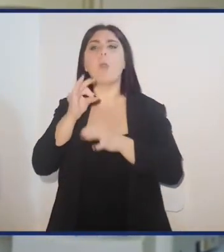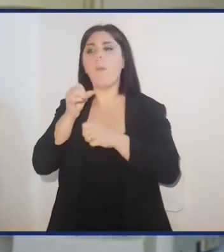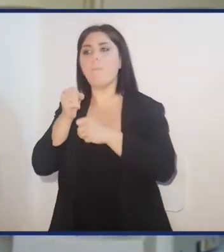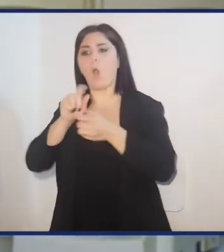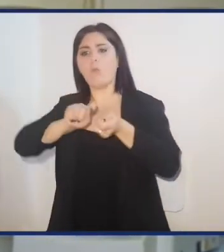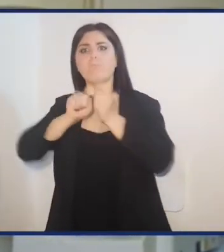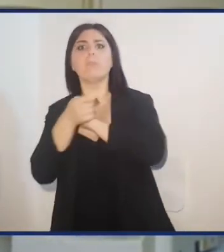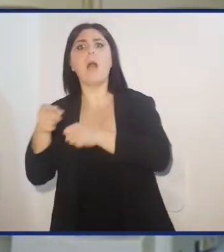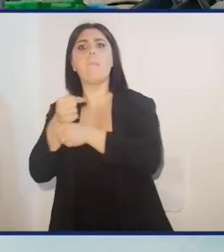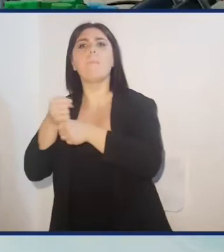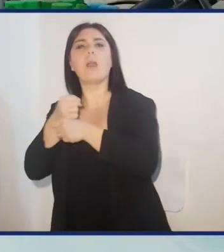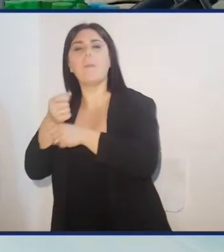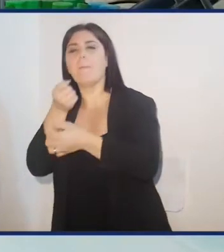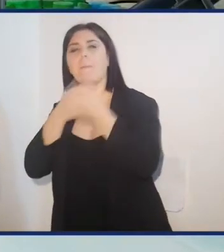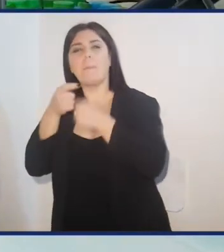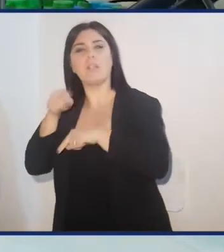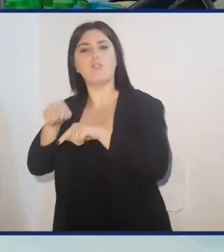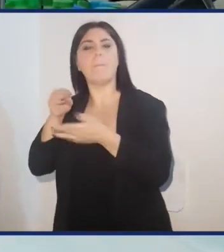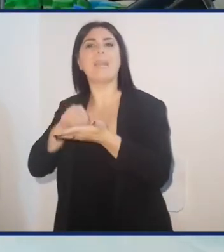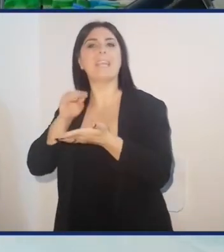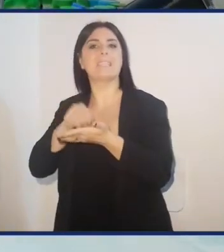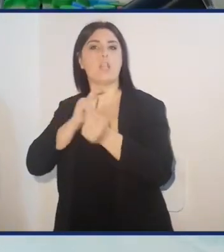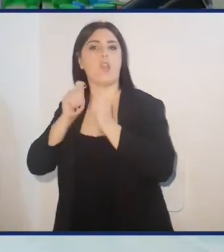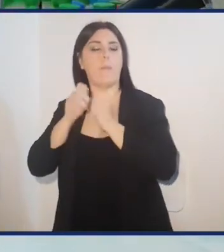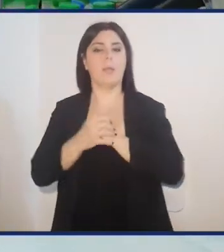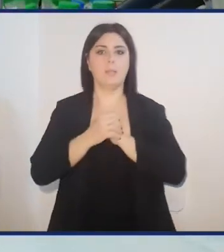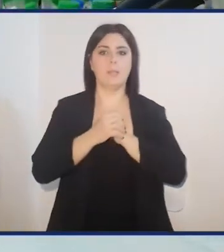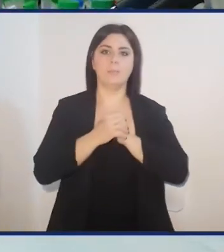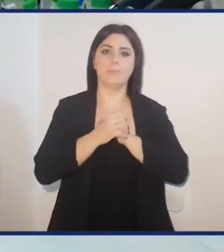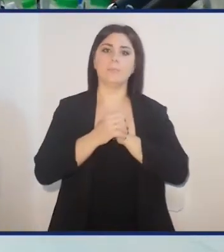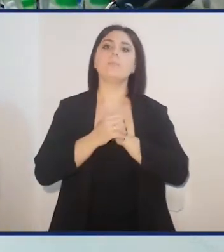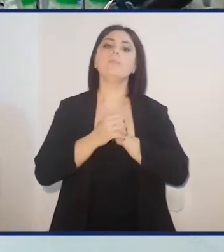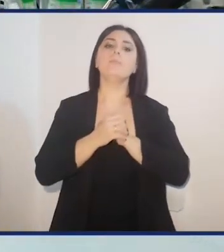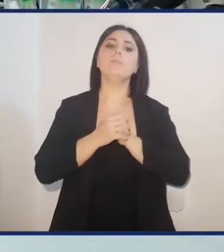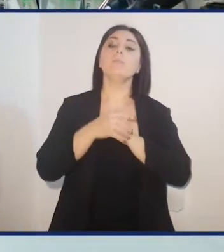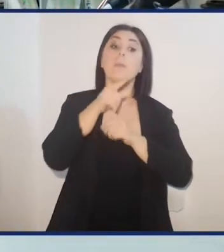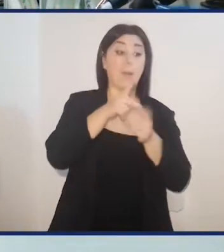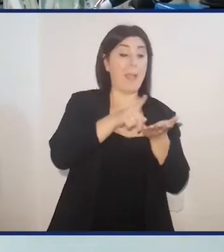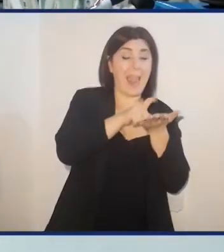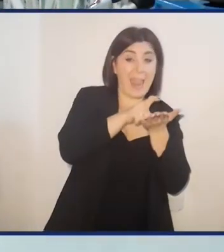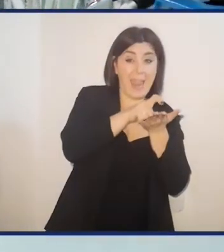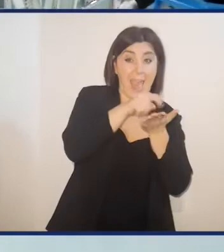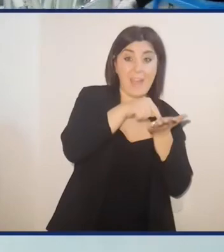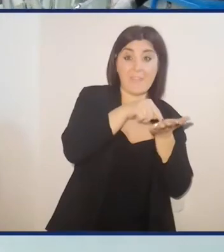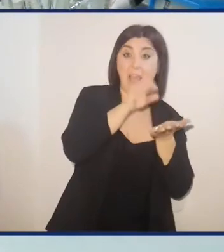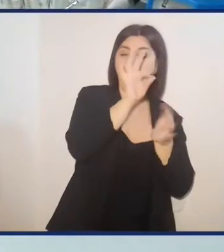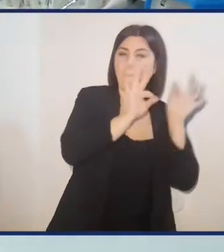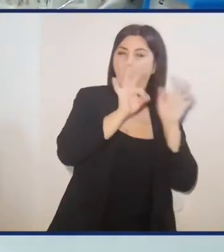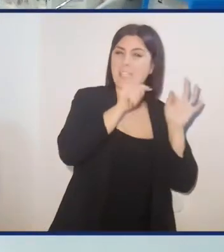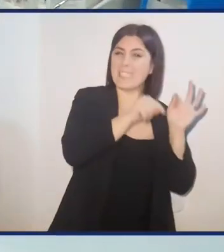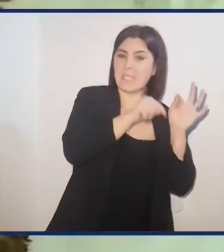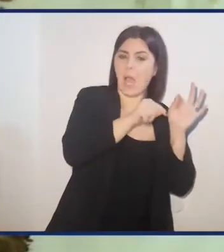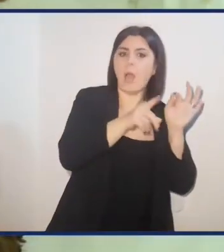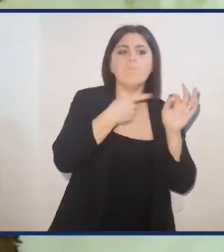come alternativa ai convenzionali antibiotici presenti in commercio. tal proposito, dalle larve di Hermes e